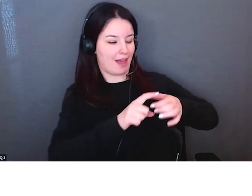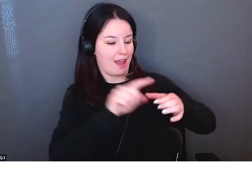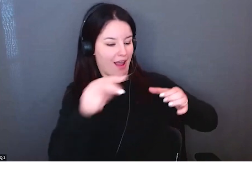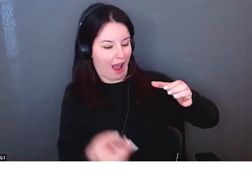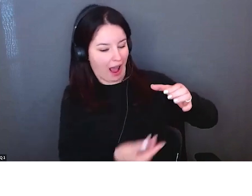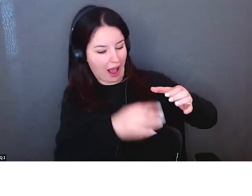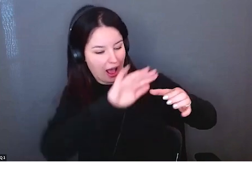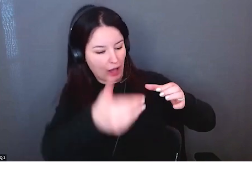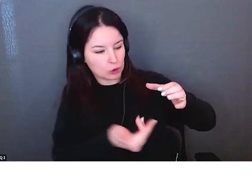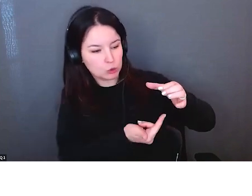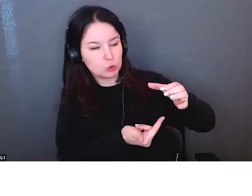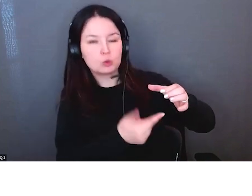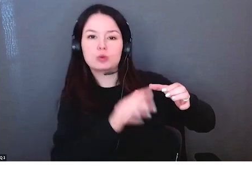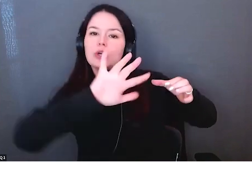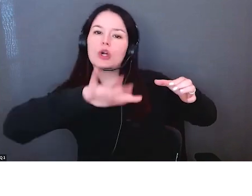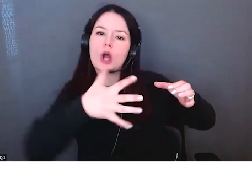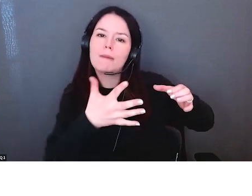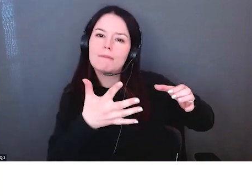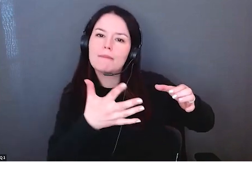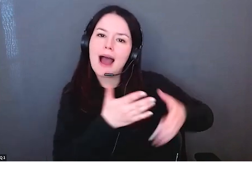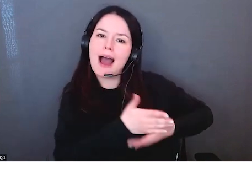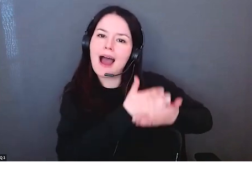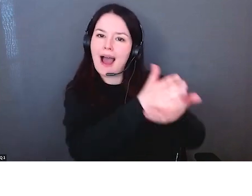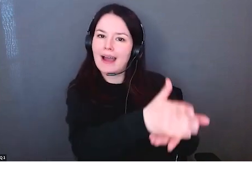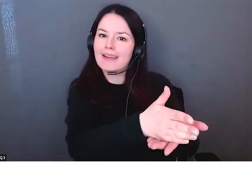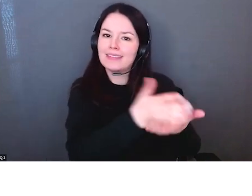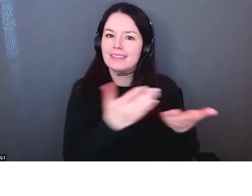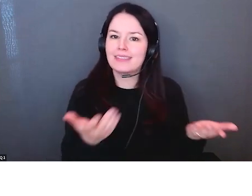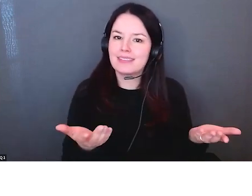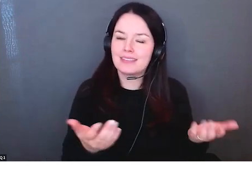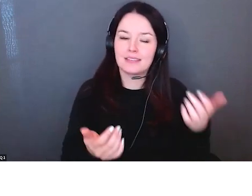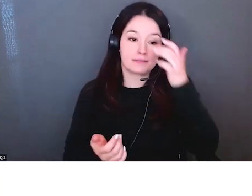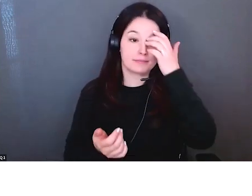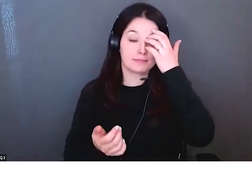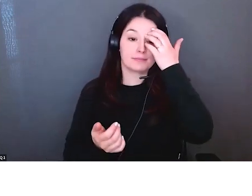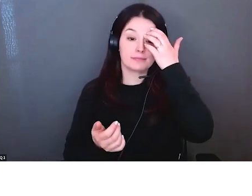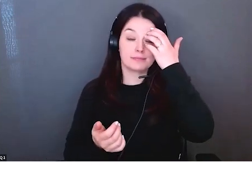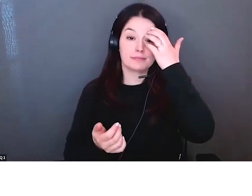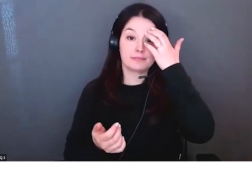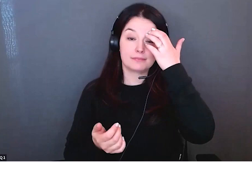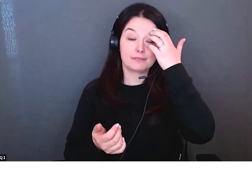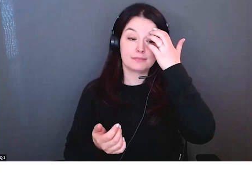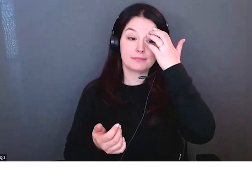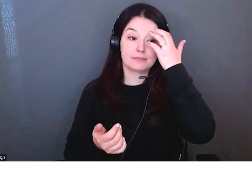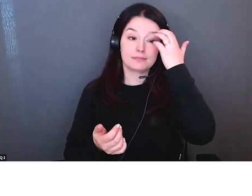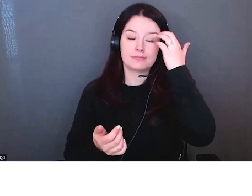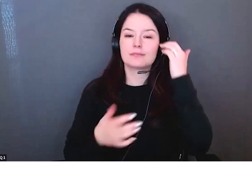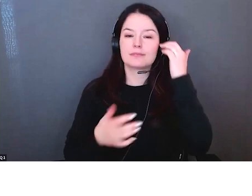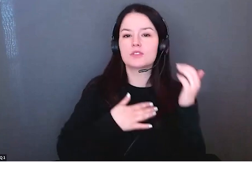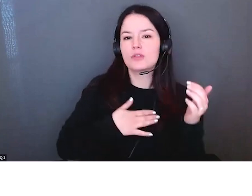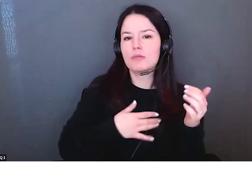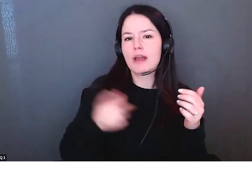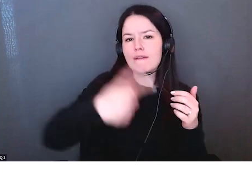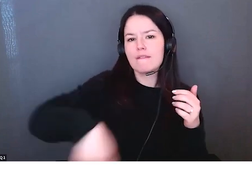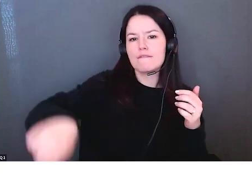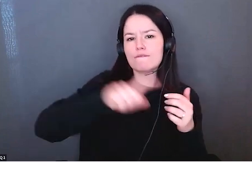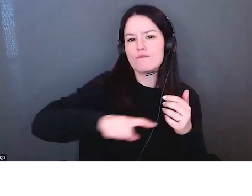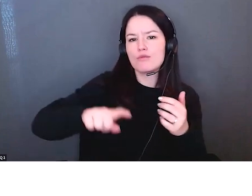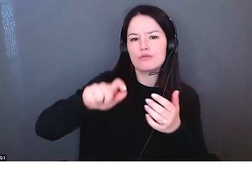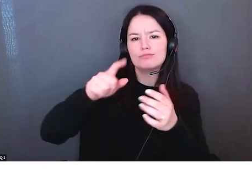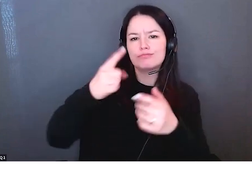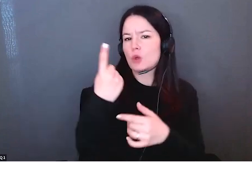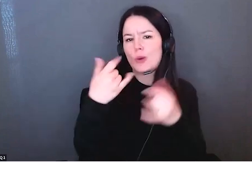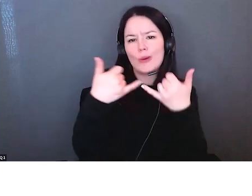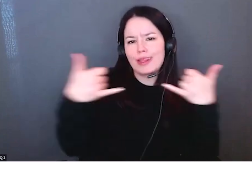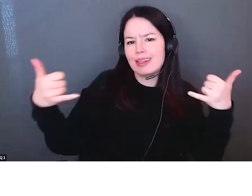essayer certaines choses donc des mises en situation des mises en situation des situations qui se sont